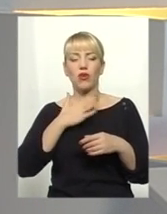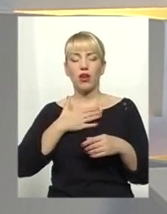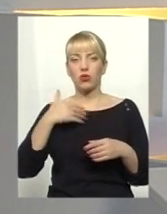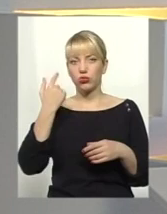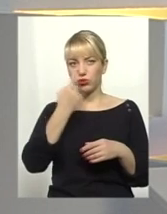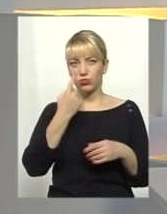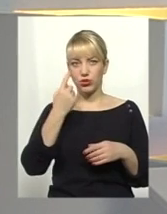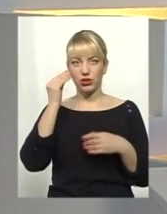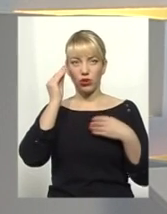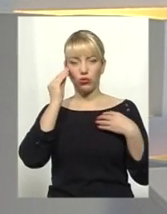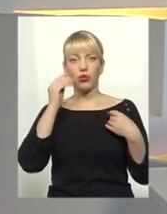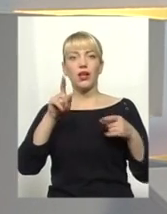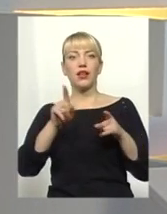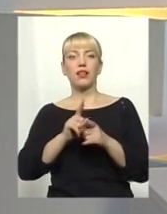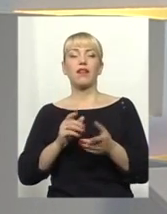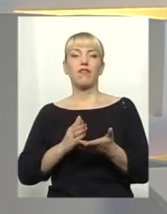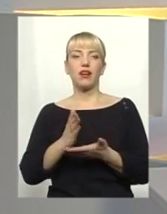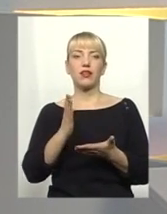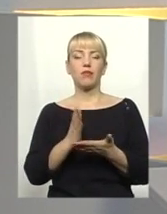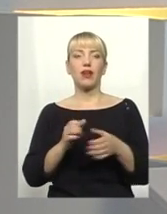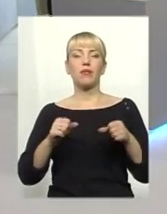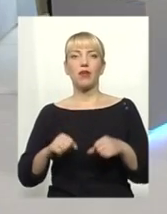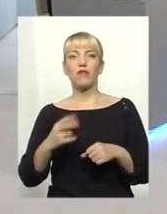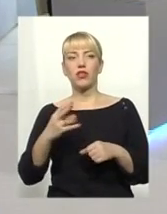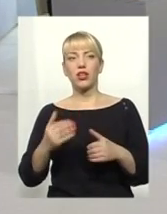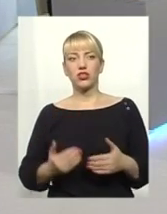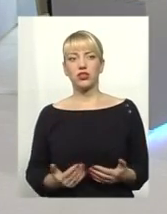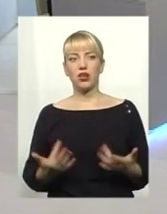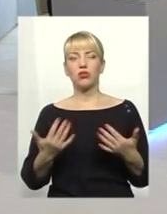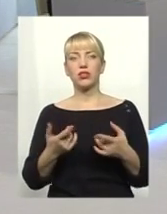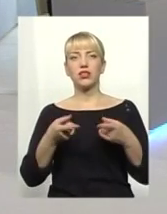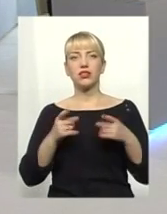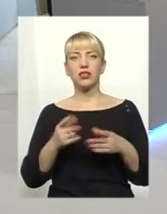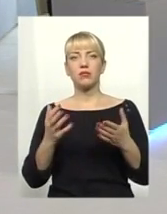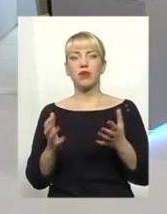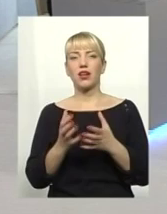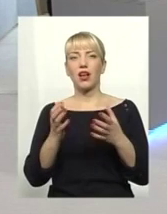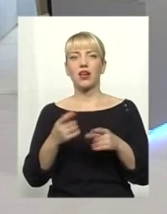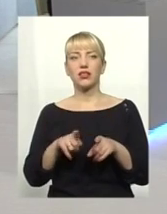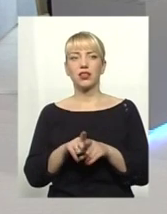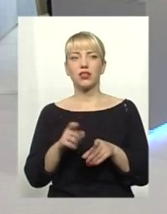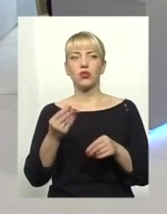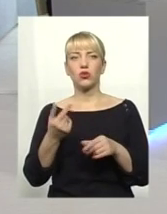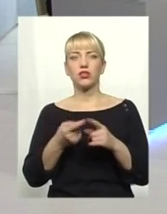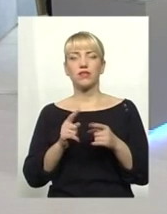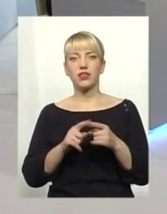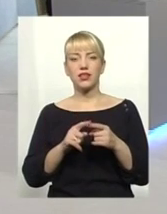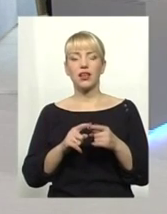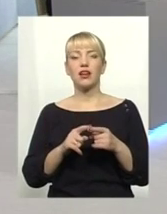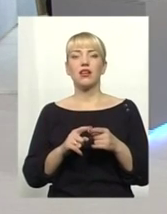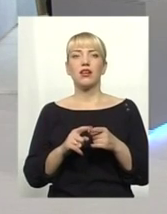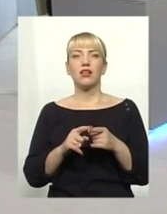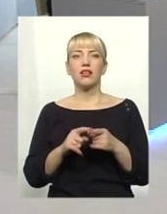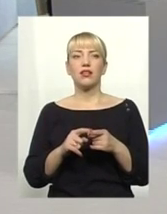варіант має право на життя, оскільки дійсно зберігання таких коштів, перше, це доцільність зберігання таких